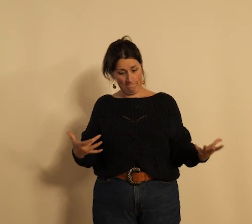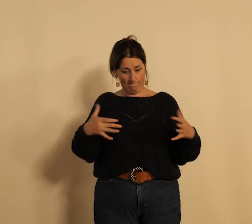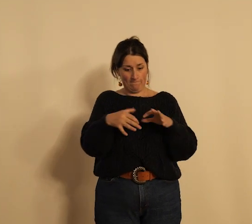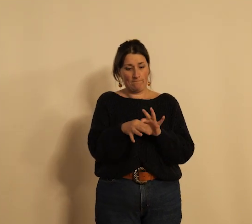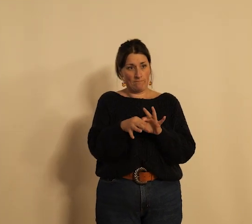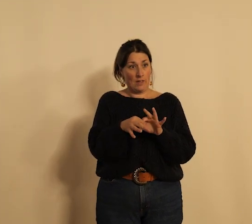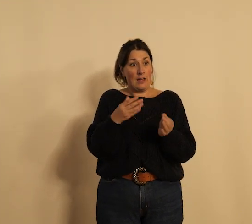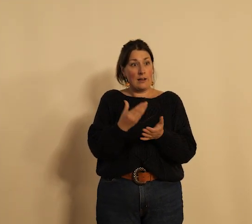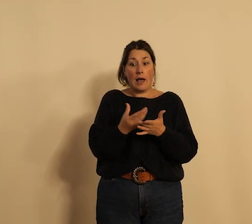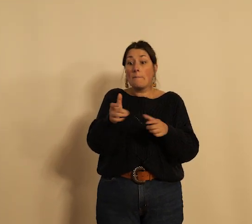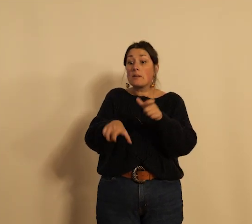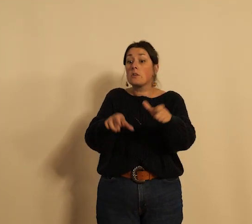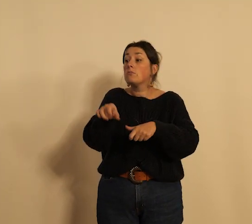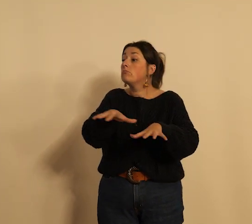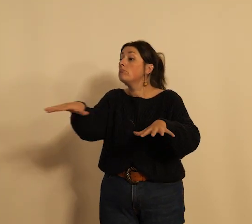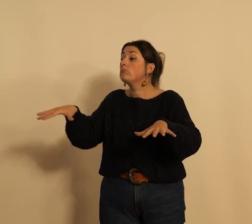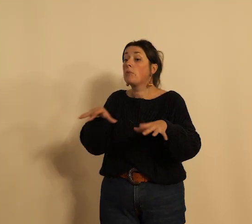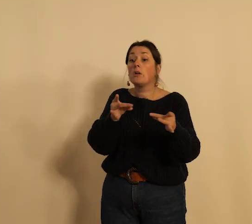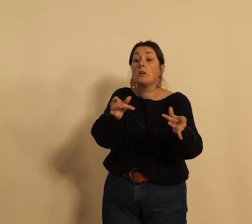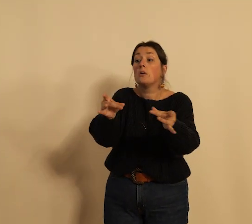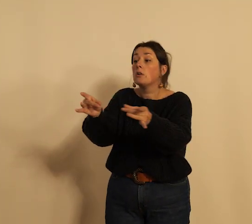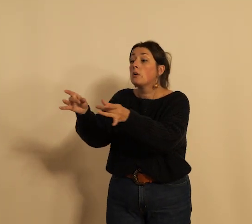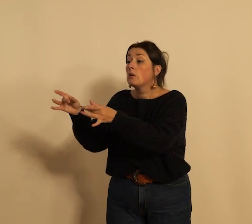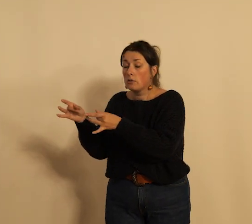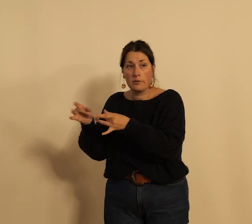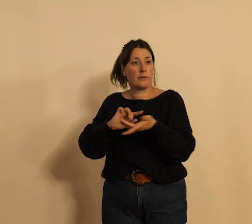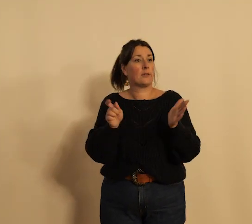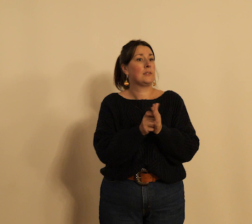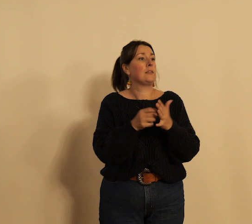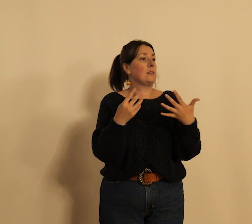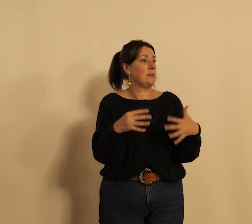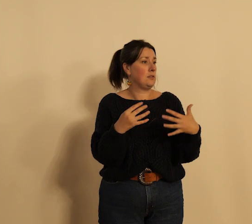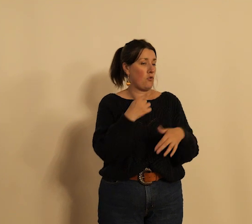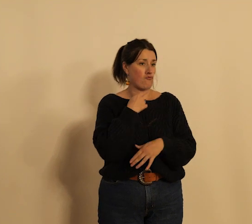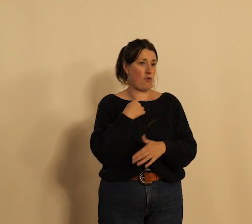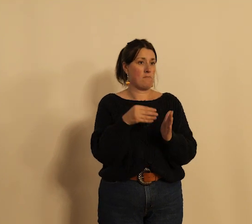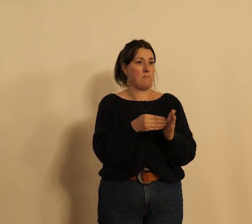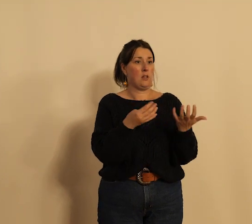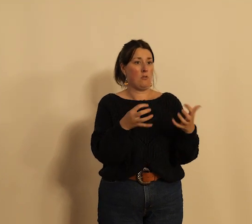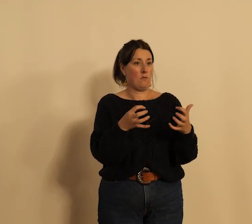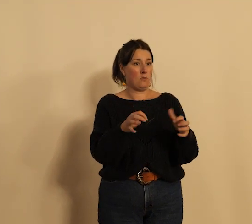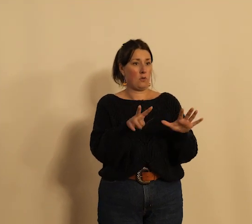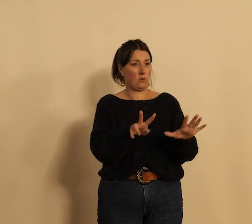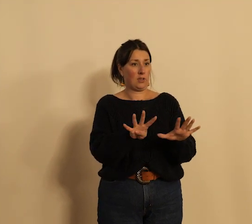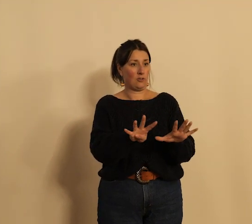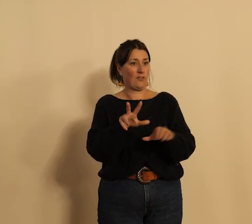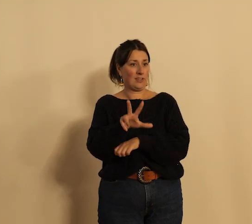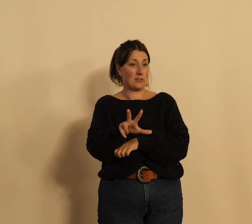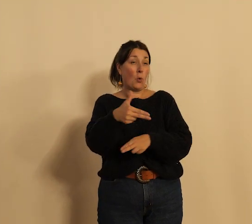de sensibilisation au public opération qui se déroule le 19 juin 1993 et qui s'appelle Dream Dream